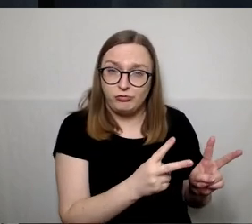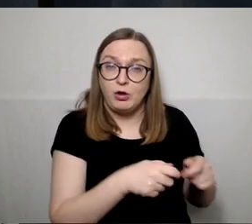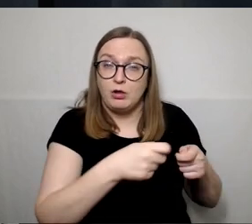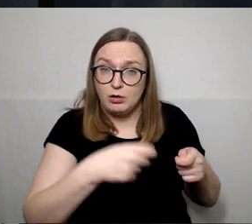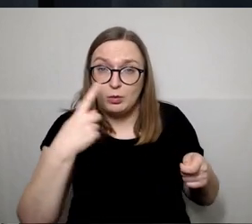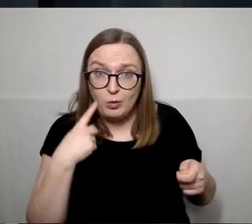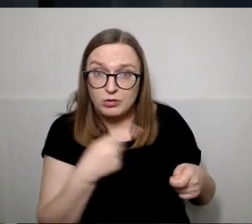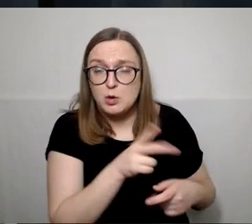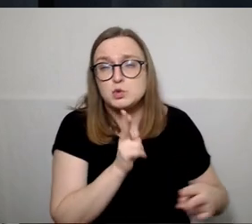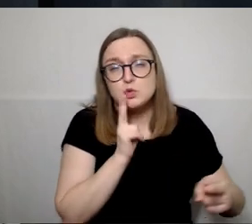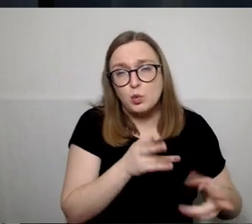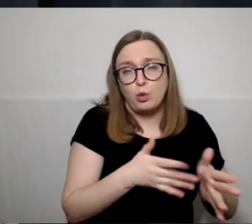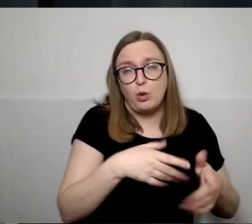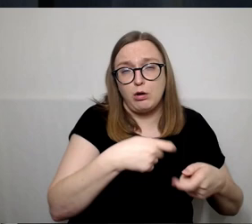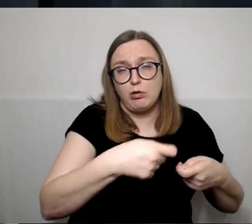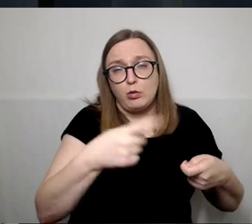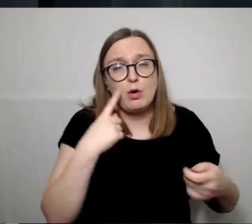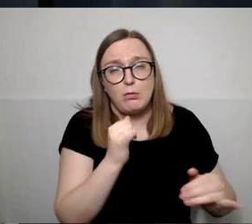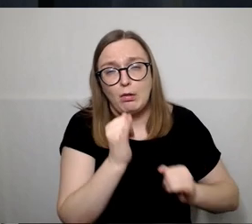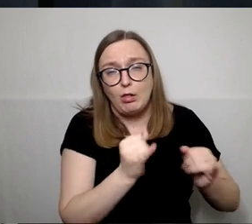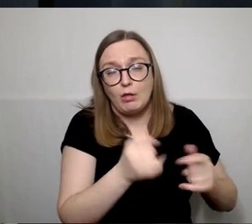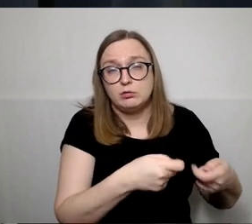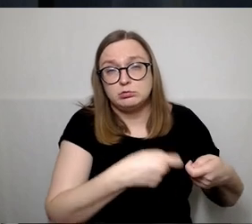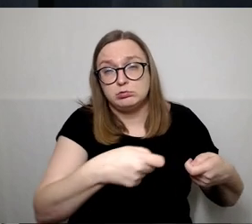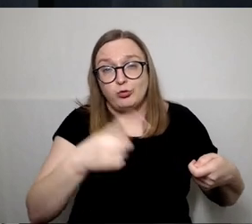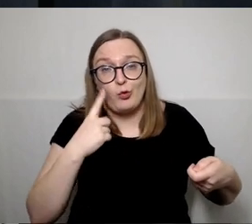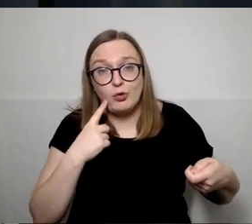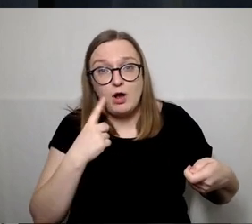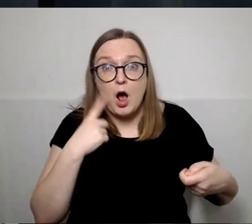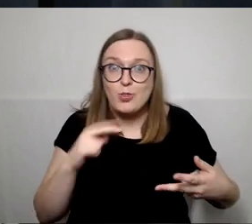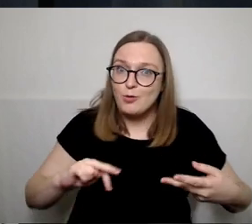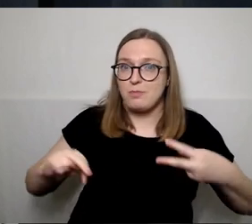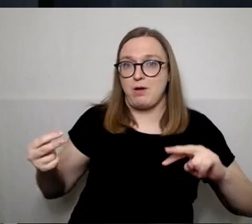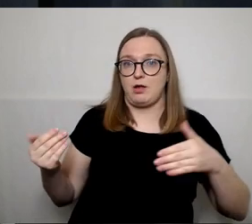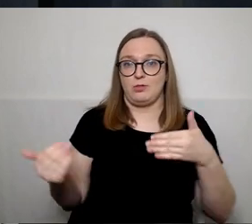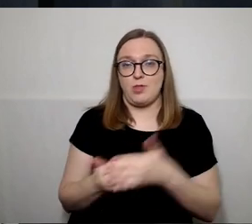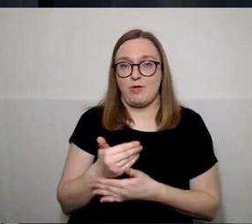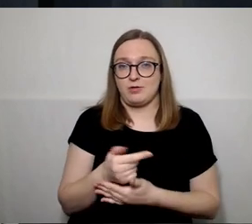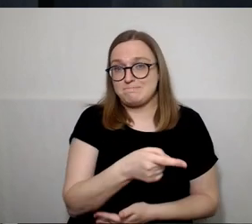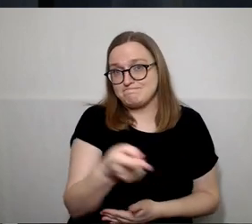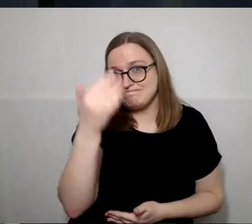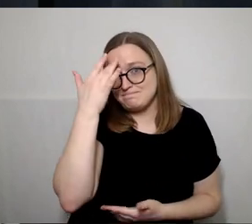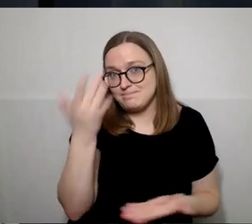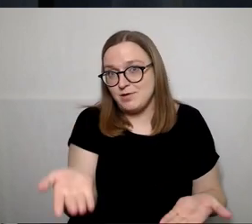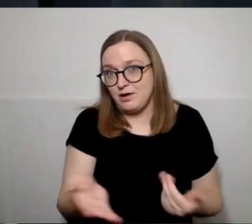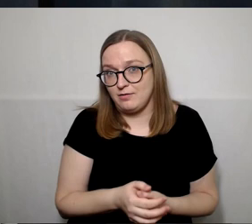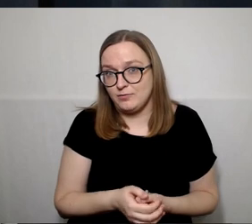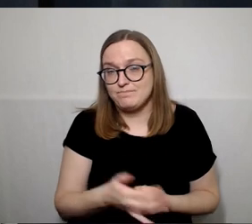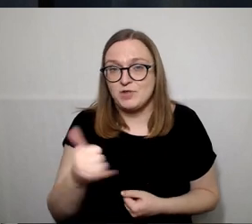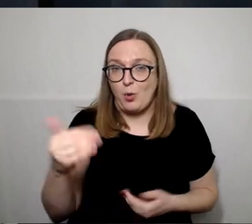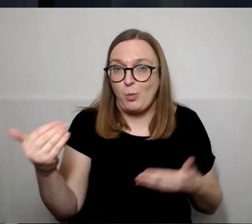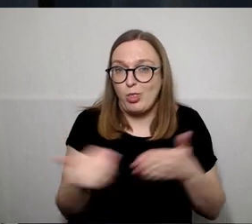skundžiatis, kad blogai ir blogai, ar norite pokyčių ir kitos kokybės pasvaly.